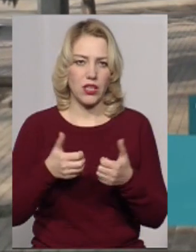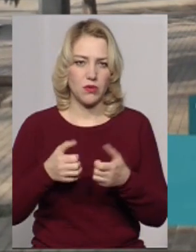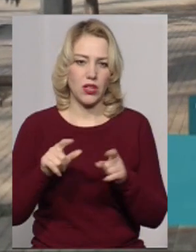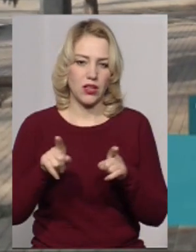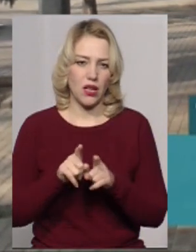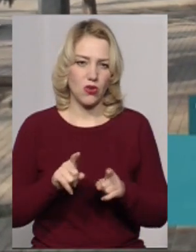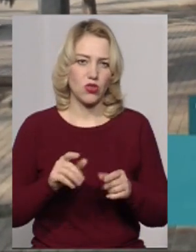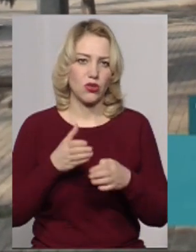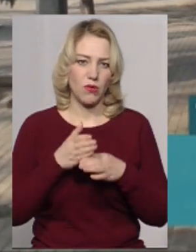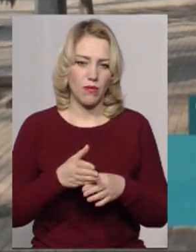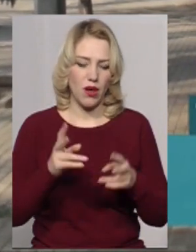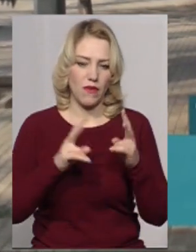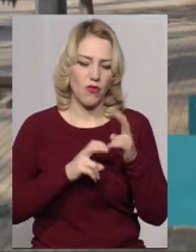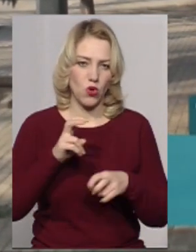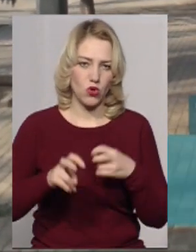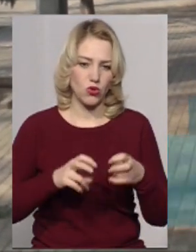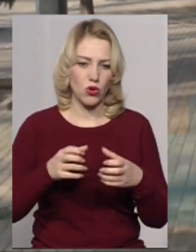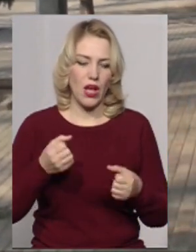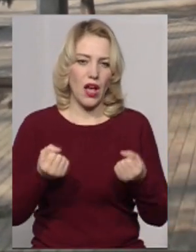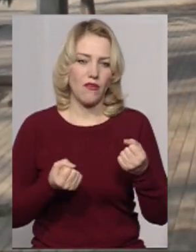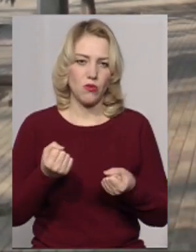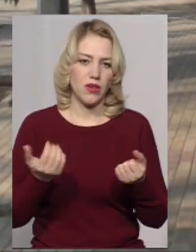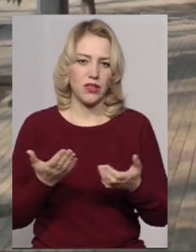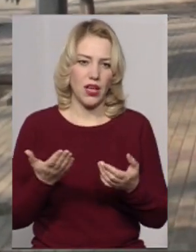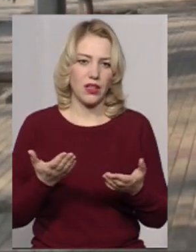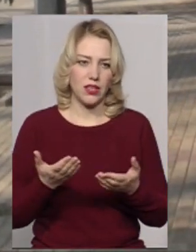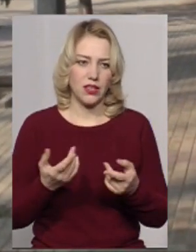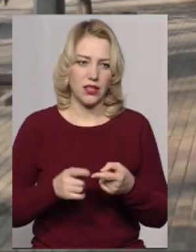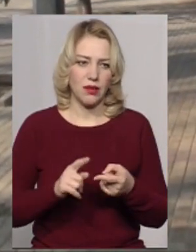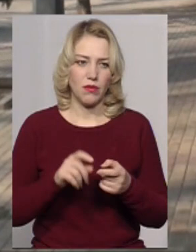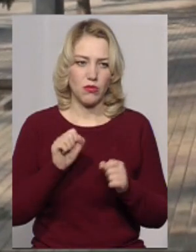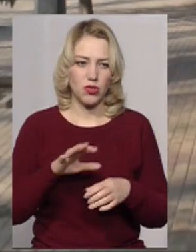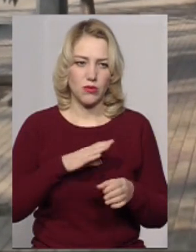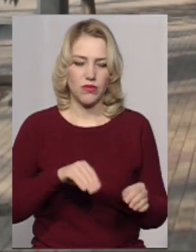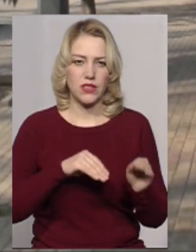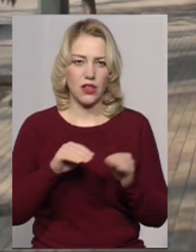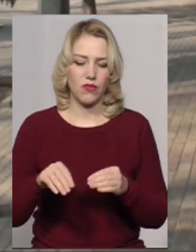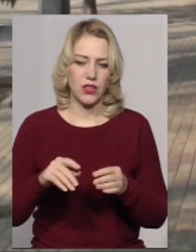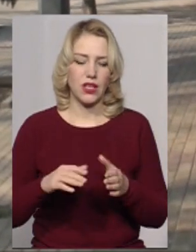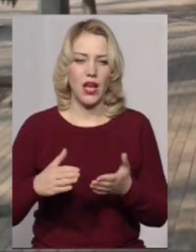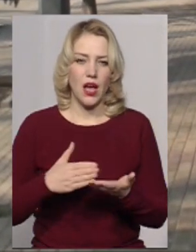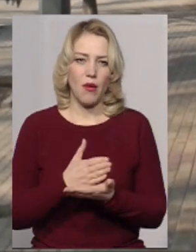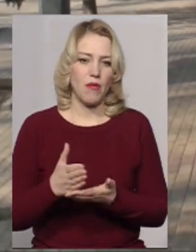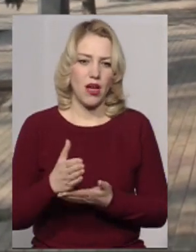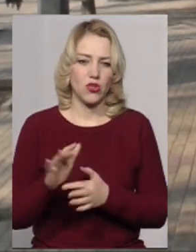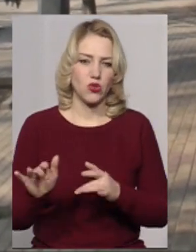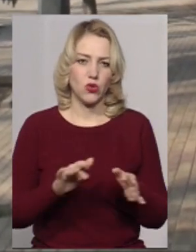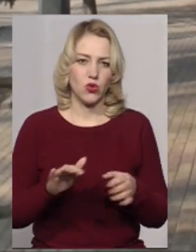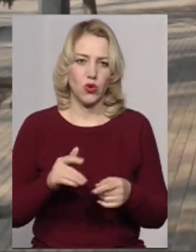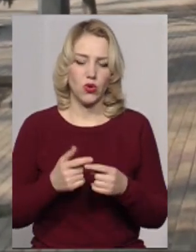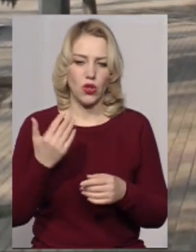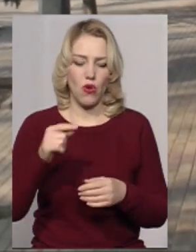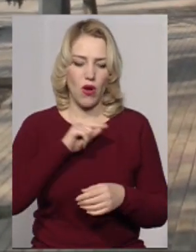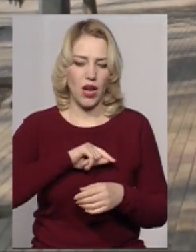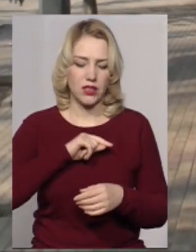допомагає в розшуку автомобілів, які зникли з місця пригоди. Переглянувши ці камери, можемо встановити маршрут руху цього автомобіля та його характерні ознаки та навіть